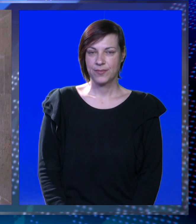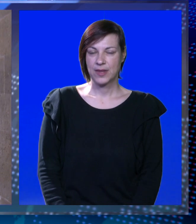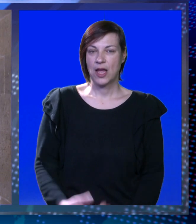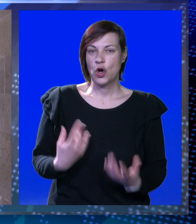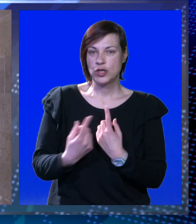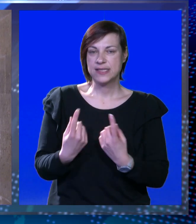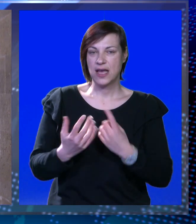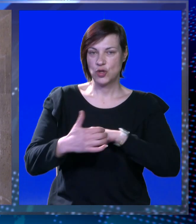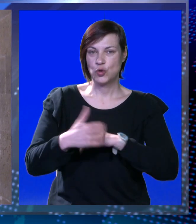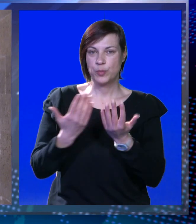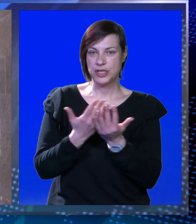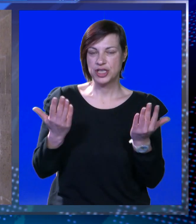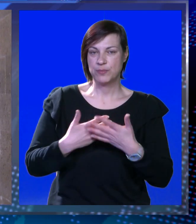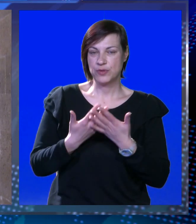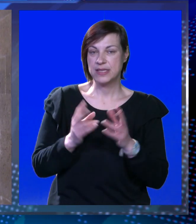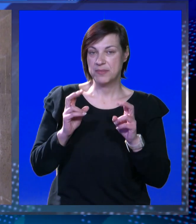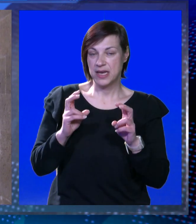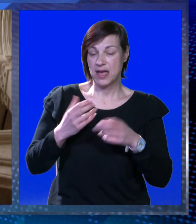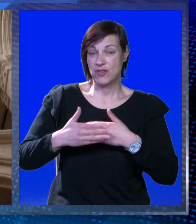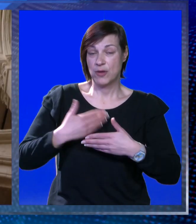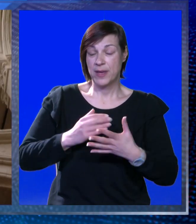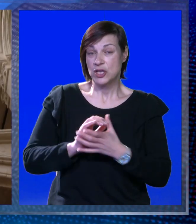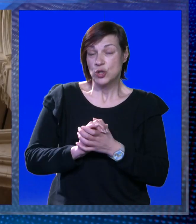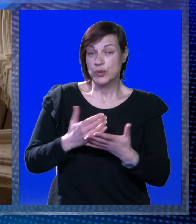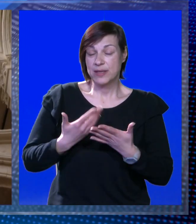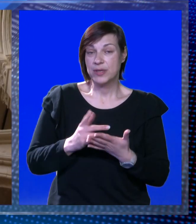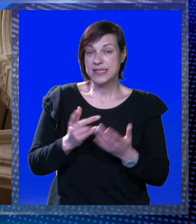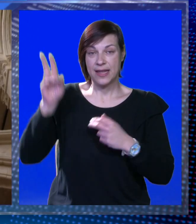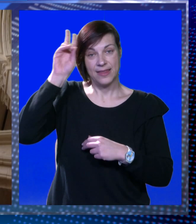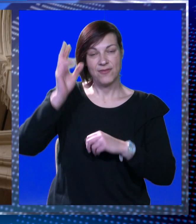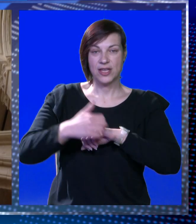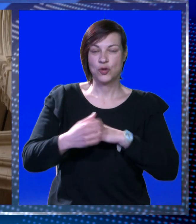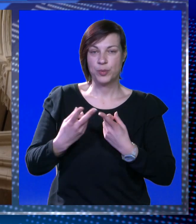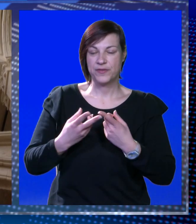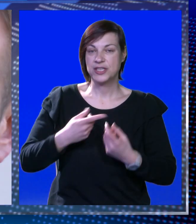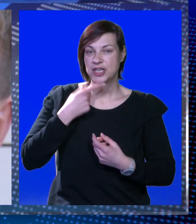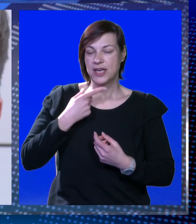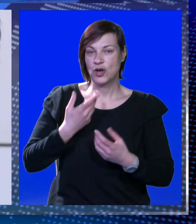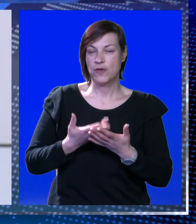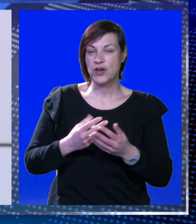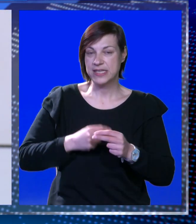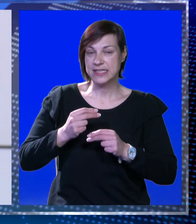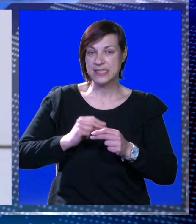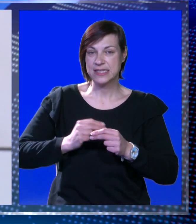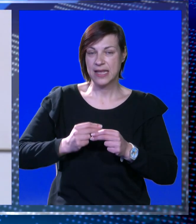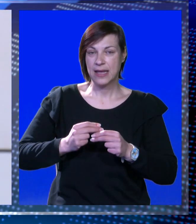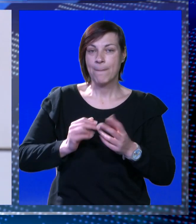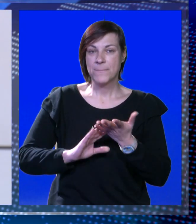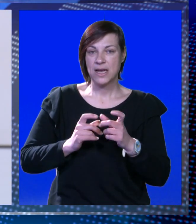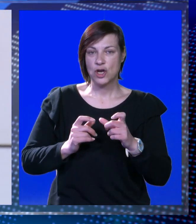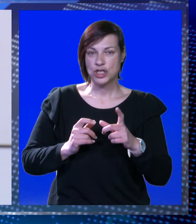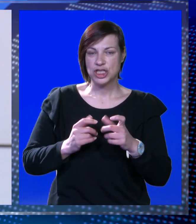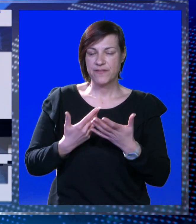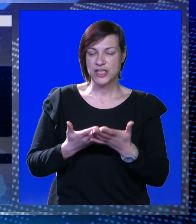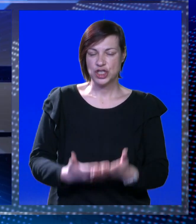O stanju u Dubrovačkim muzejima i navodno narušenim međuljudskim odnosima za dnevnik Dubrovačke televizije, govori sindikalni povjerenik Darko